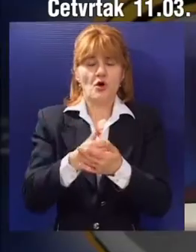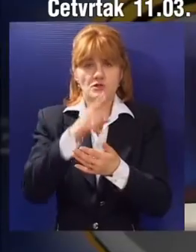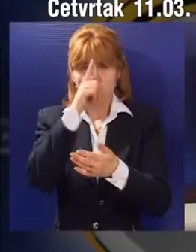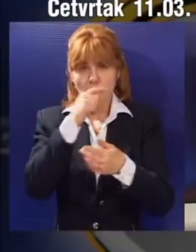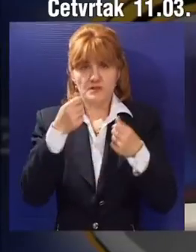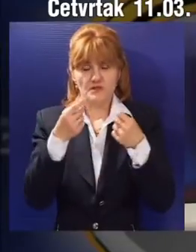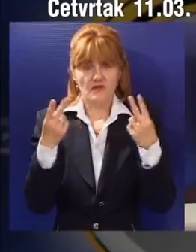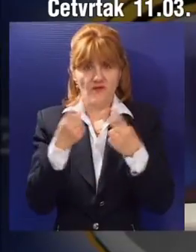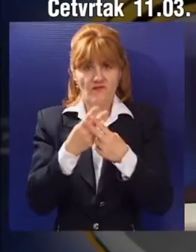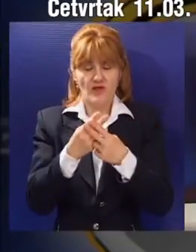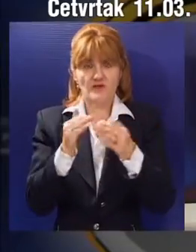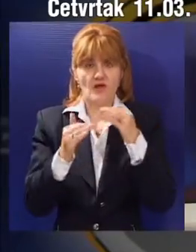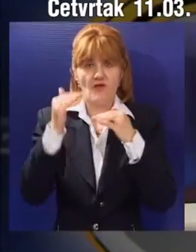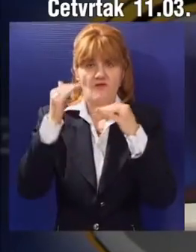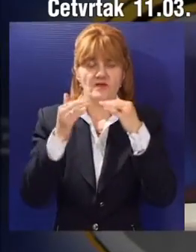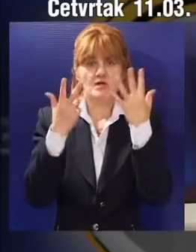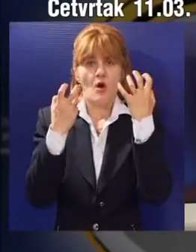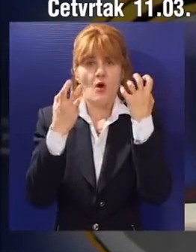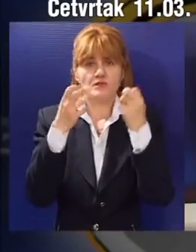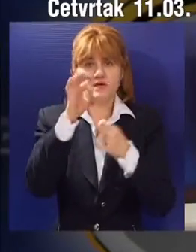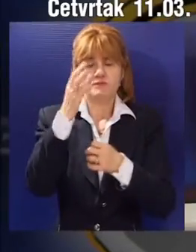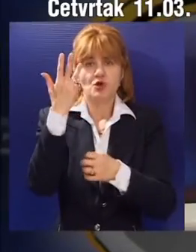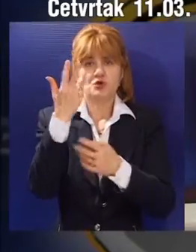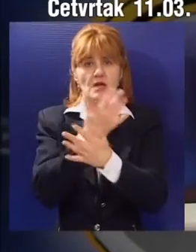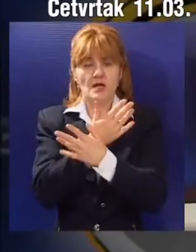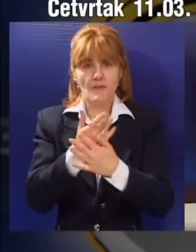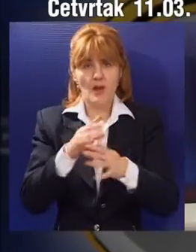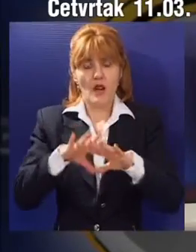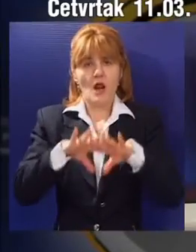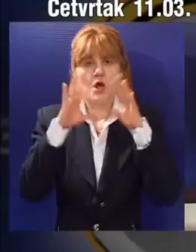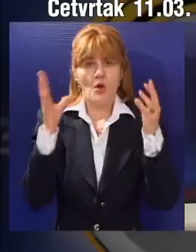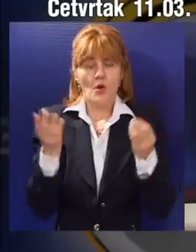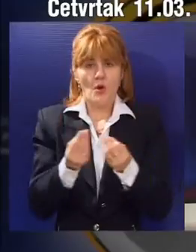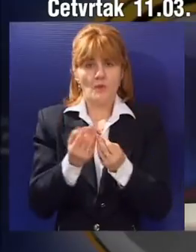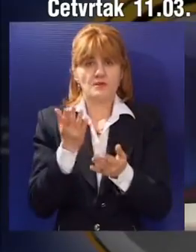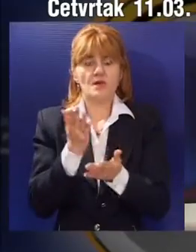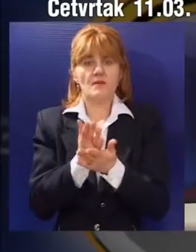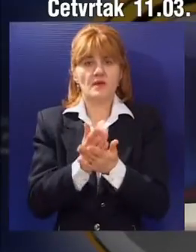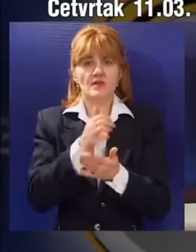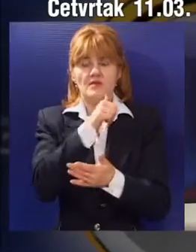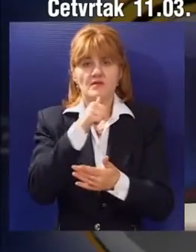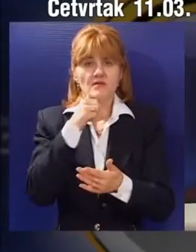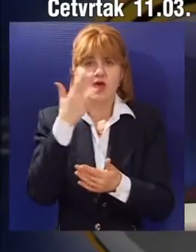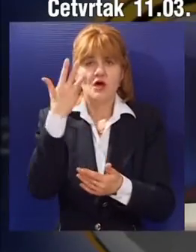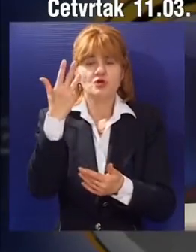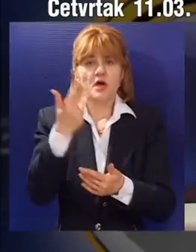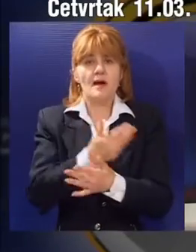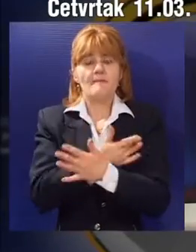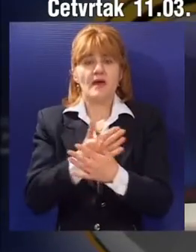planiranih u visini od 804 miliona, ukupan obim novca trezora iznosi 4 milijarde,